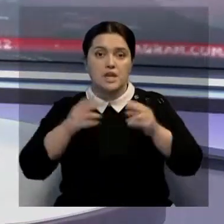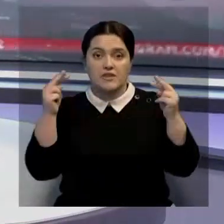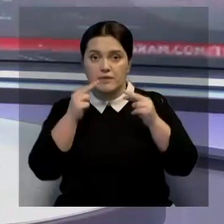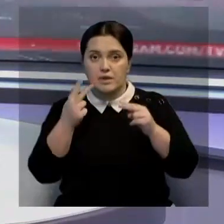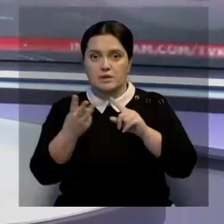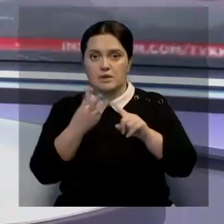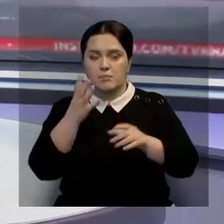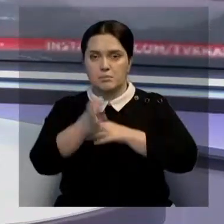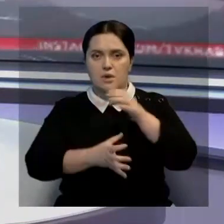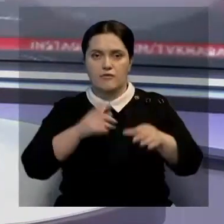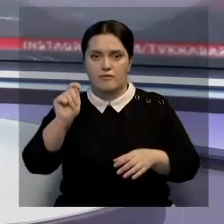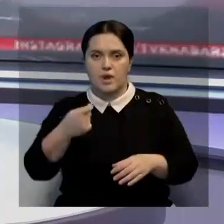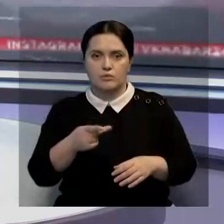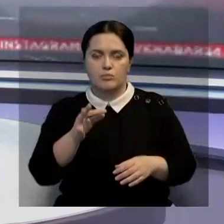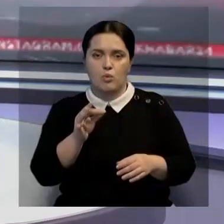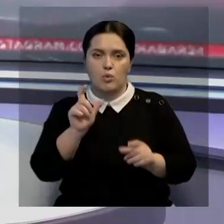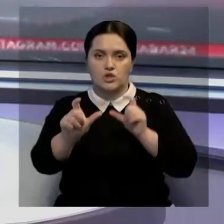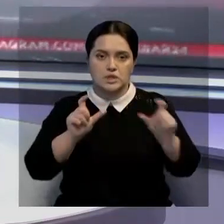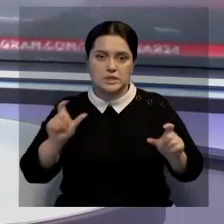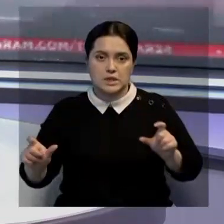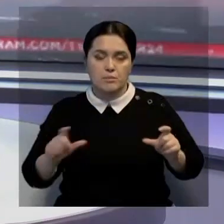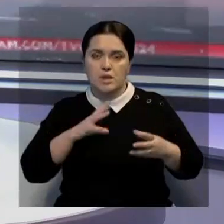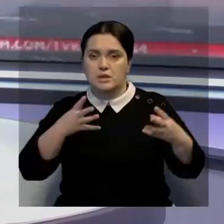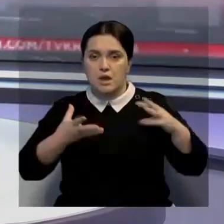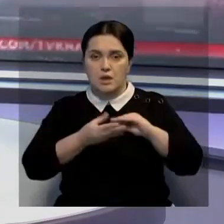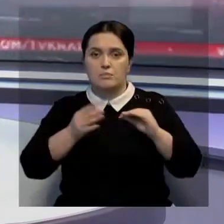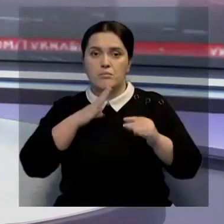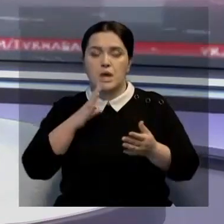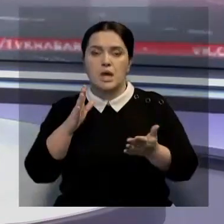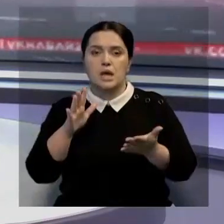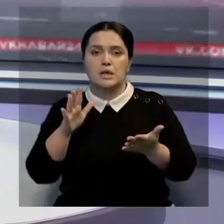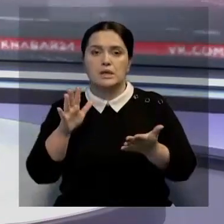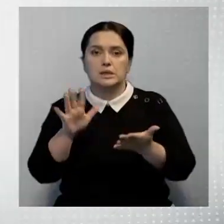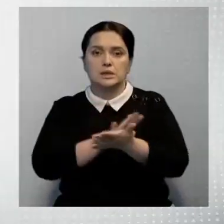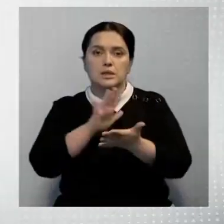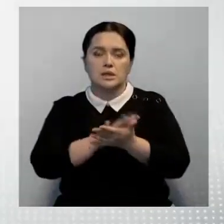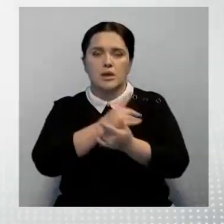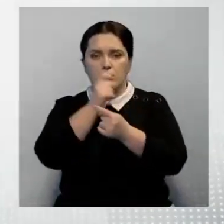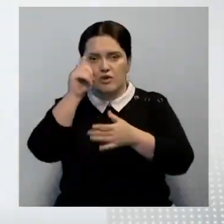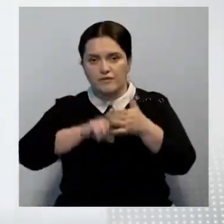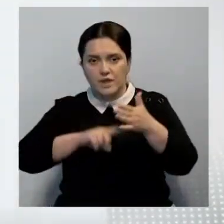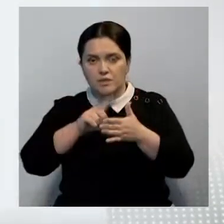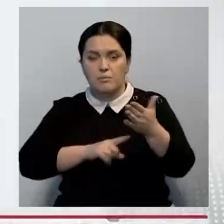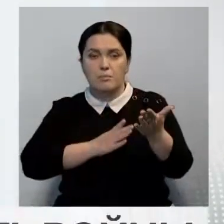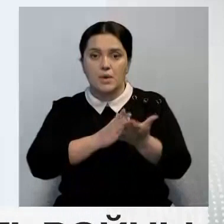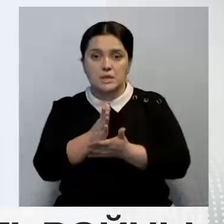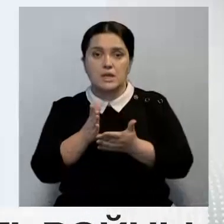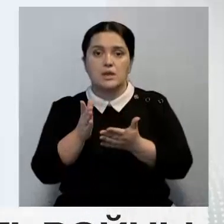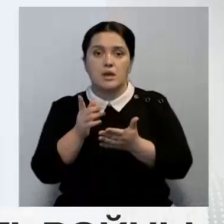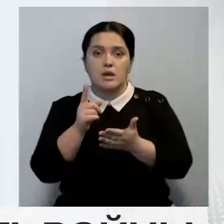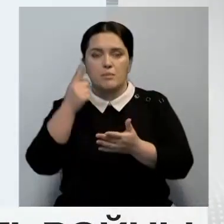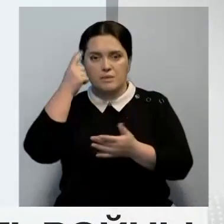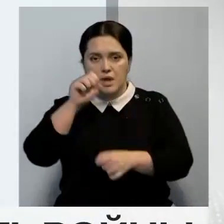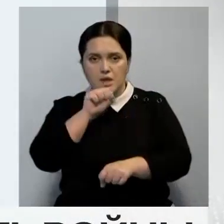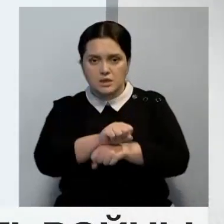мировой войны, только по частям. Такое заключение понтифик сделал в своей книге, обращенной к верующим и политикам. Последних он